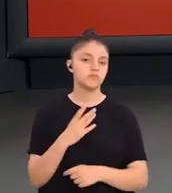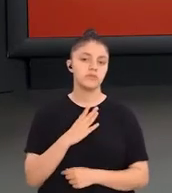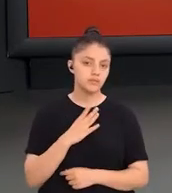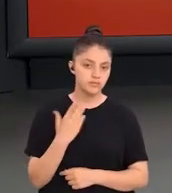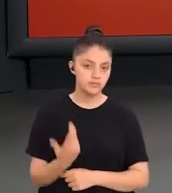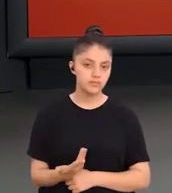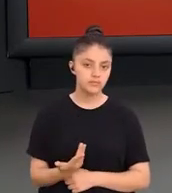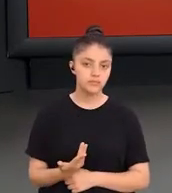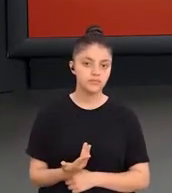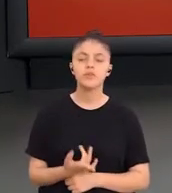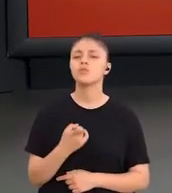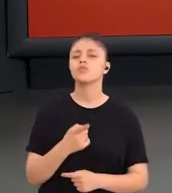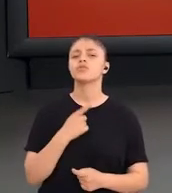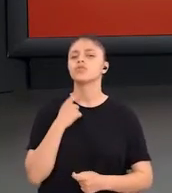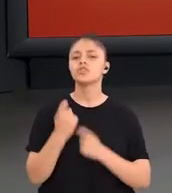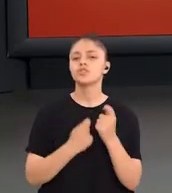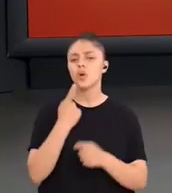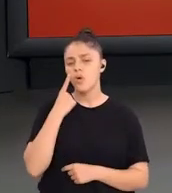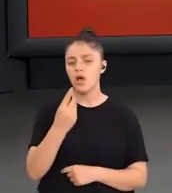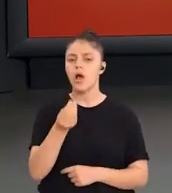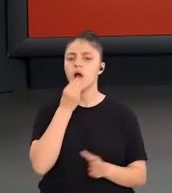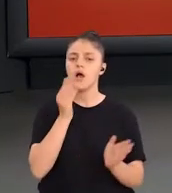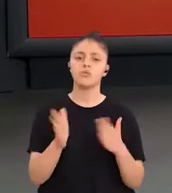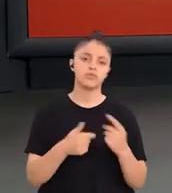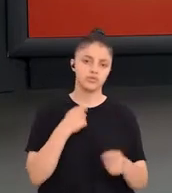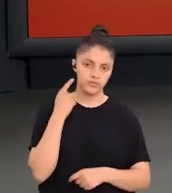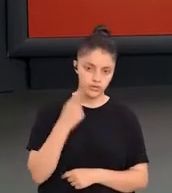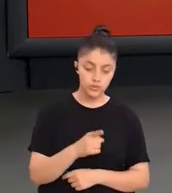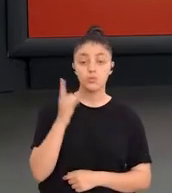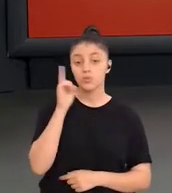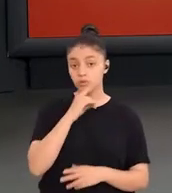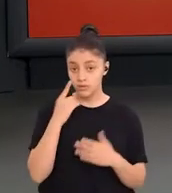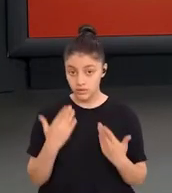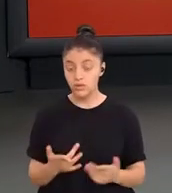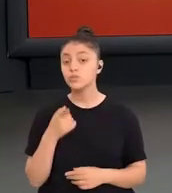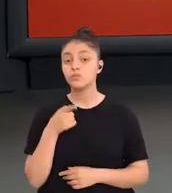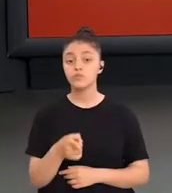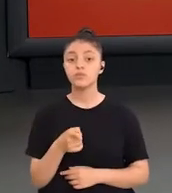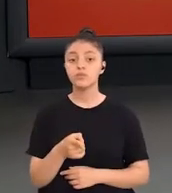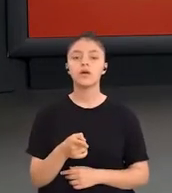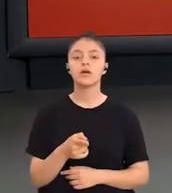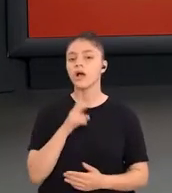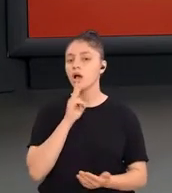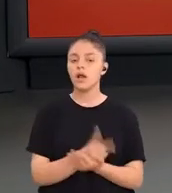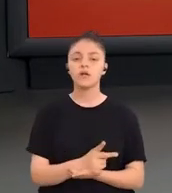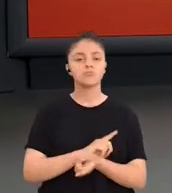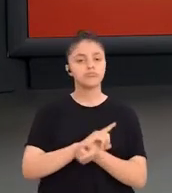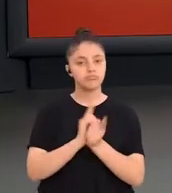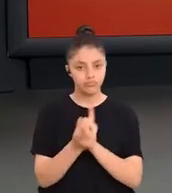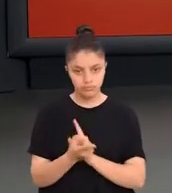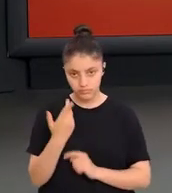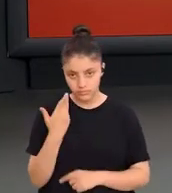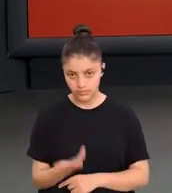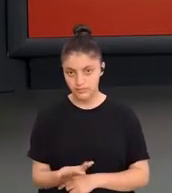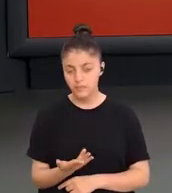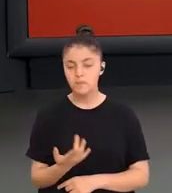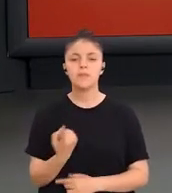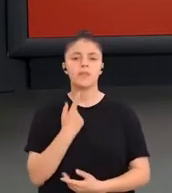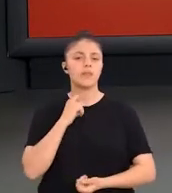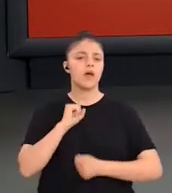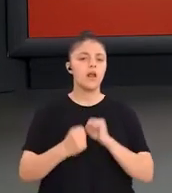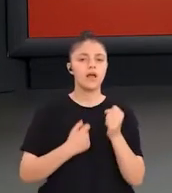işlenişlerden söz edilir. Bu işin mutfak kısmıdır ve dolayısıyla burada alınan kararlar